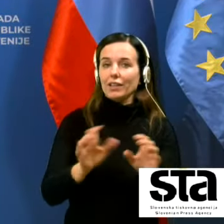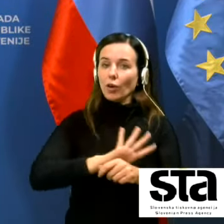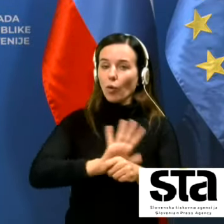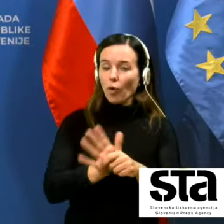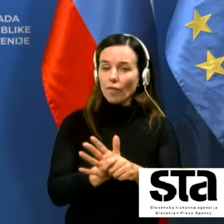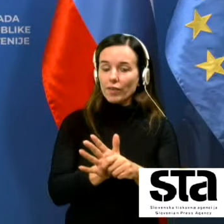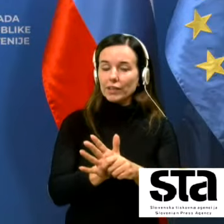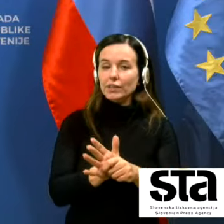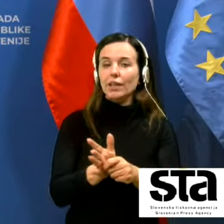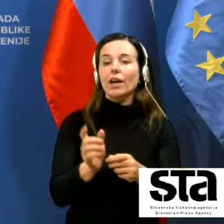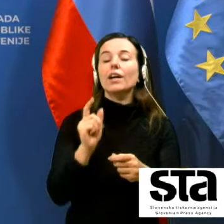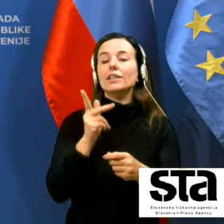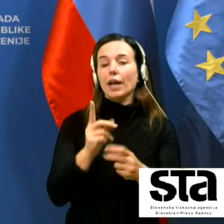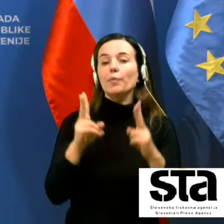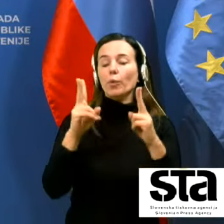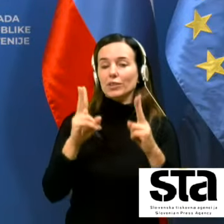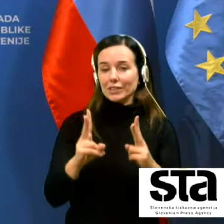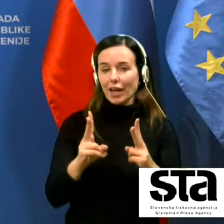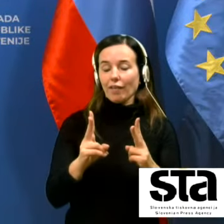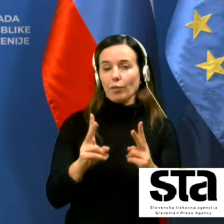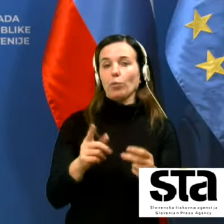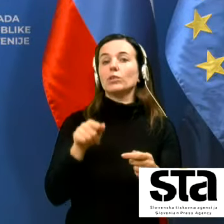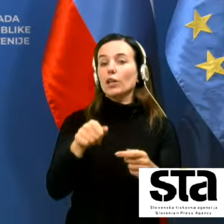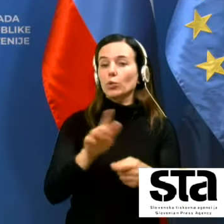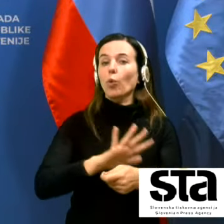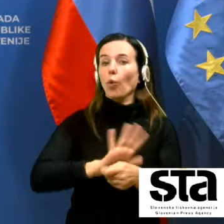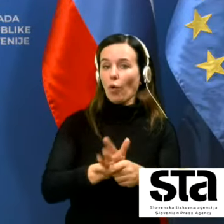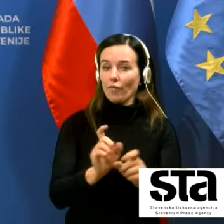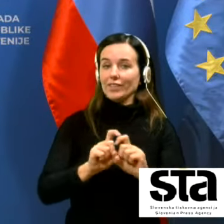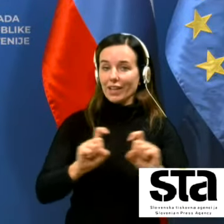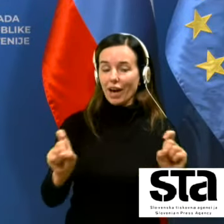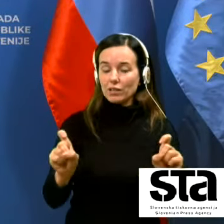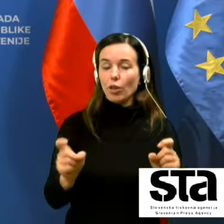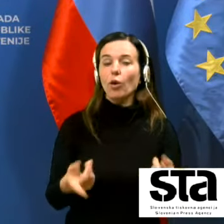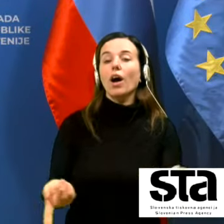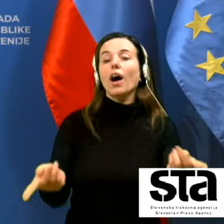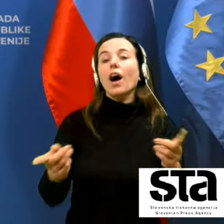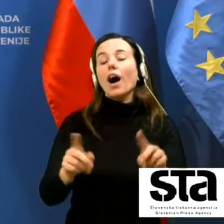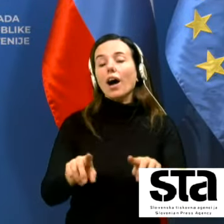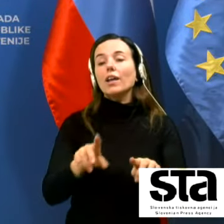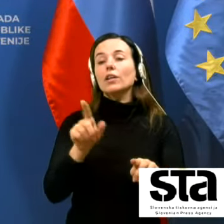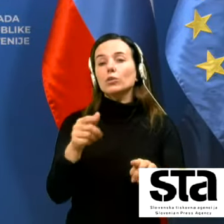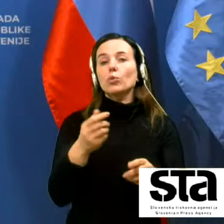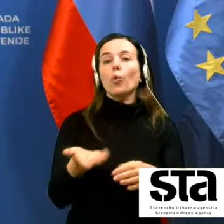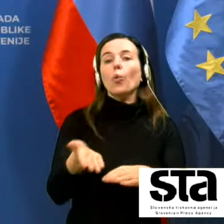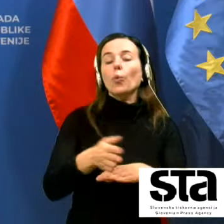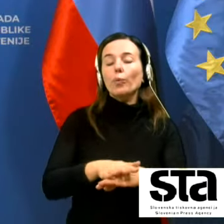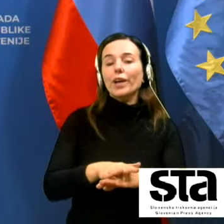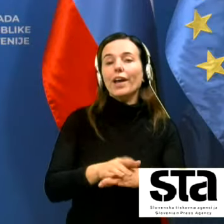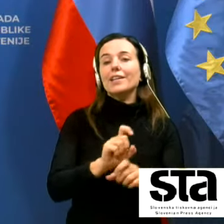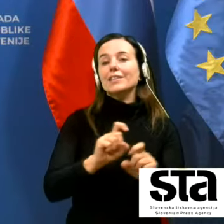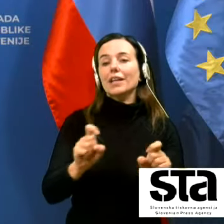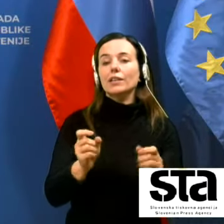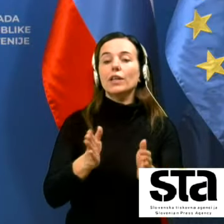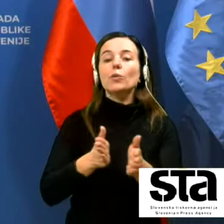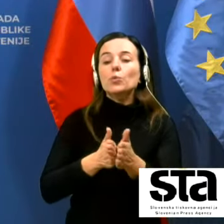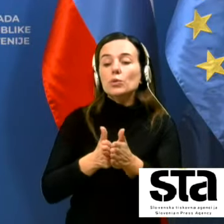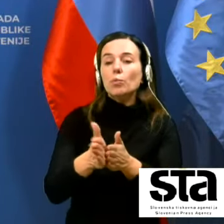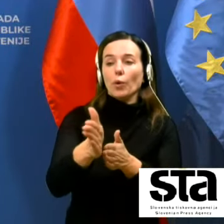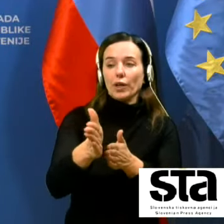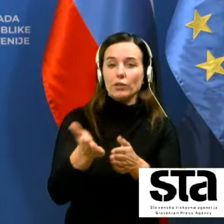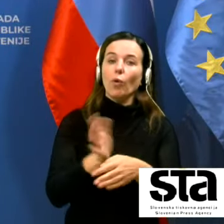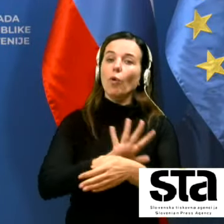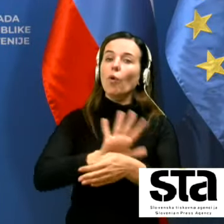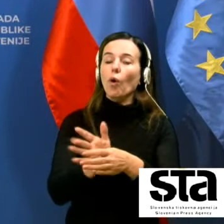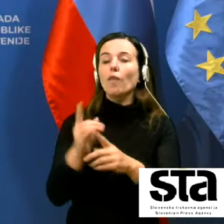diagnoza COVID-a znotraj stroke sveda ni dileme ali kdo umre usporedno z okužbo s COVID-om se pravi ima